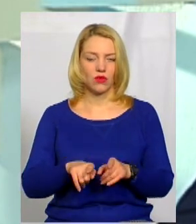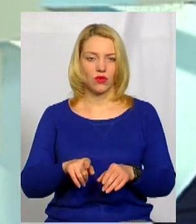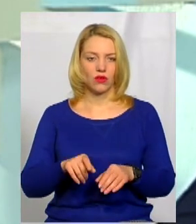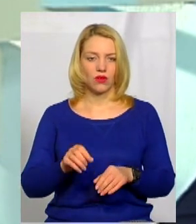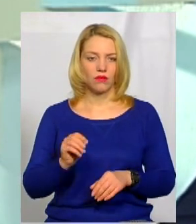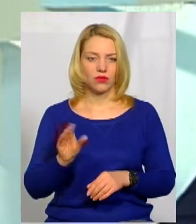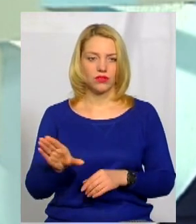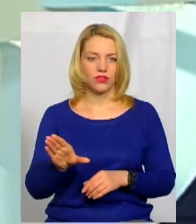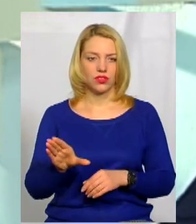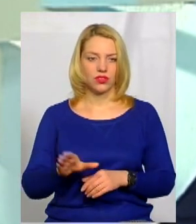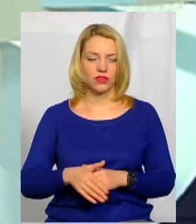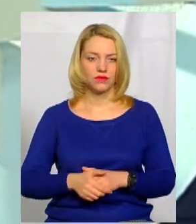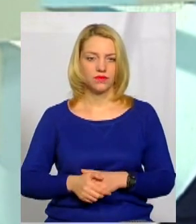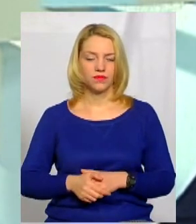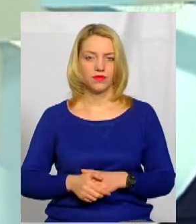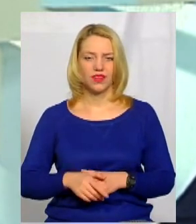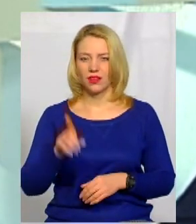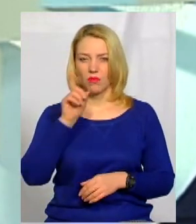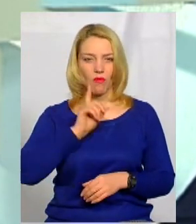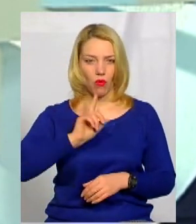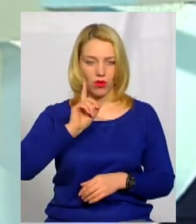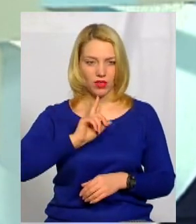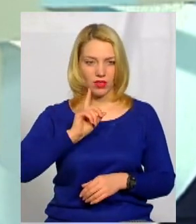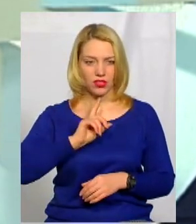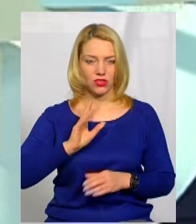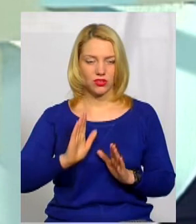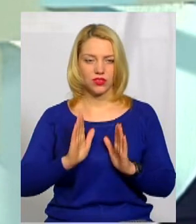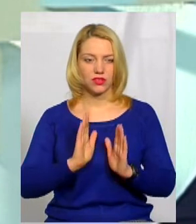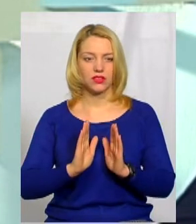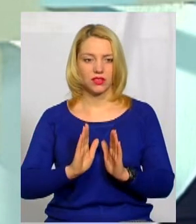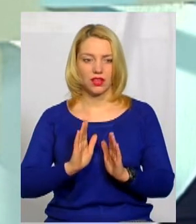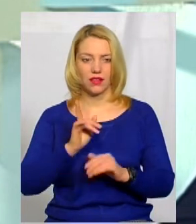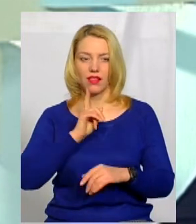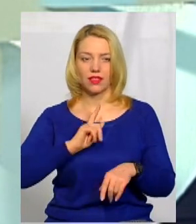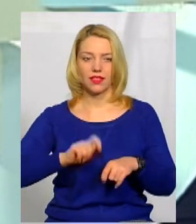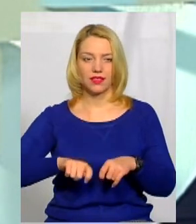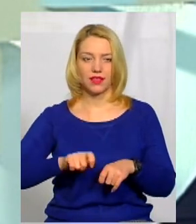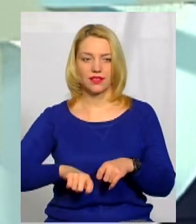ні не може його щитати. Тобто, поки що? Поки що тільки тестовий режим.